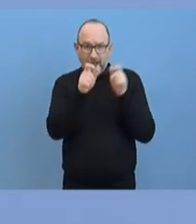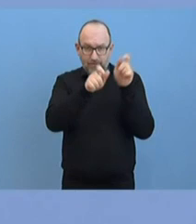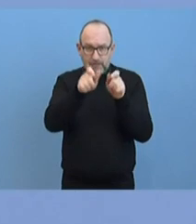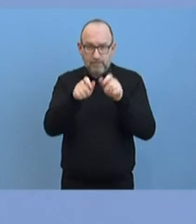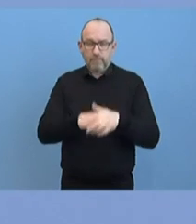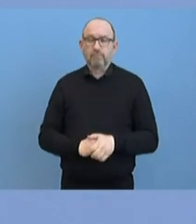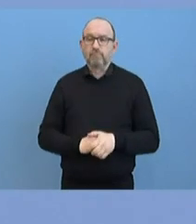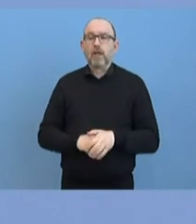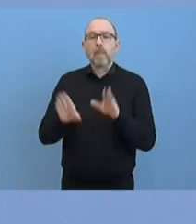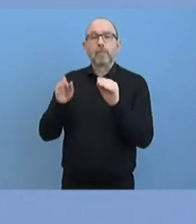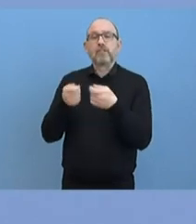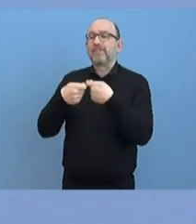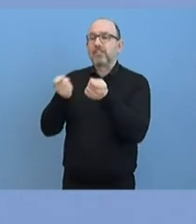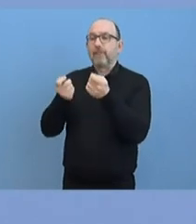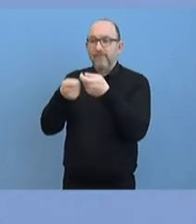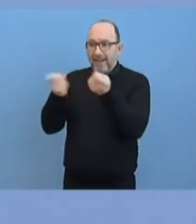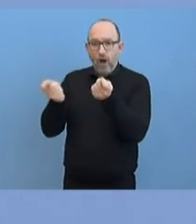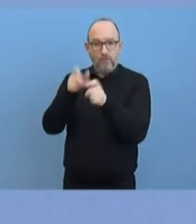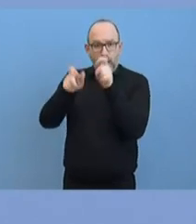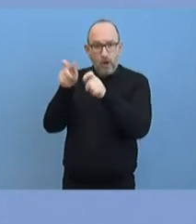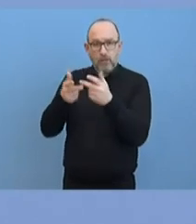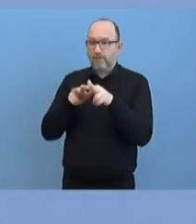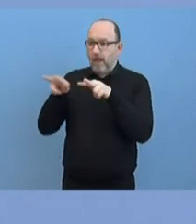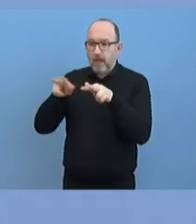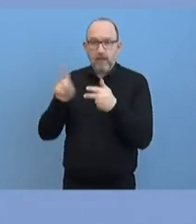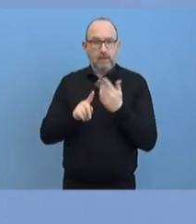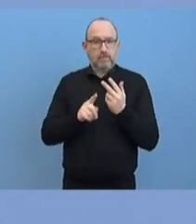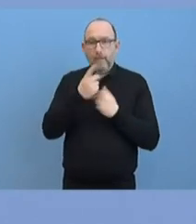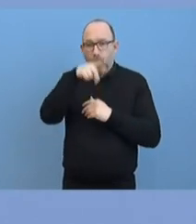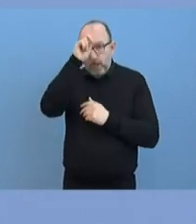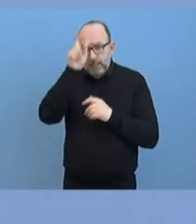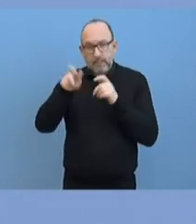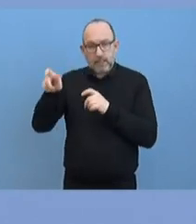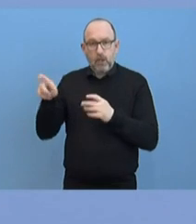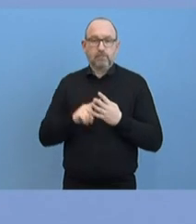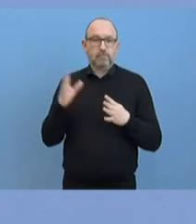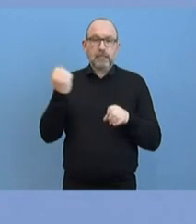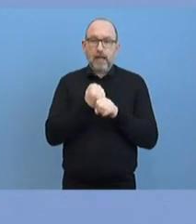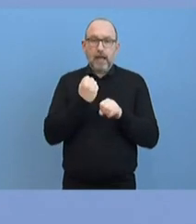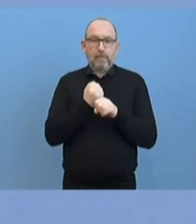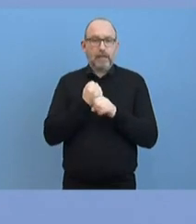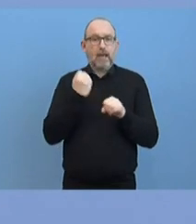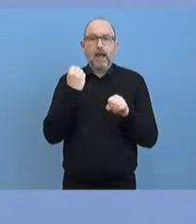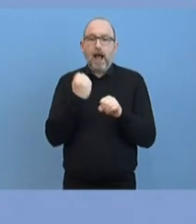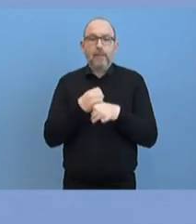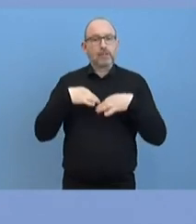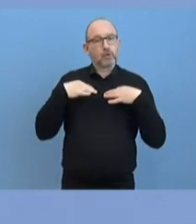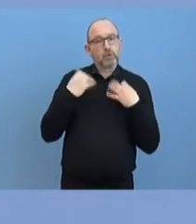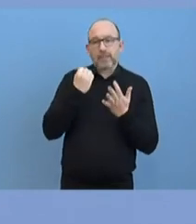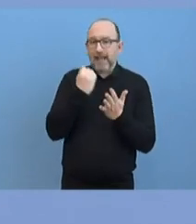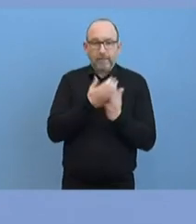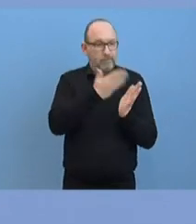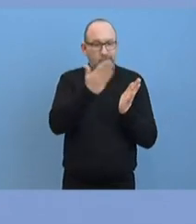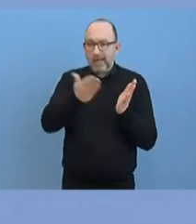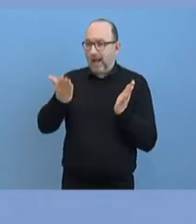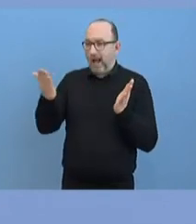in den Geschäften, im Verkauf, im Verkehr, Polizisten, Mitarbeiter in den Arbeits und Gesundheitsämtern, sie alle